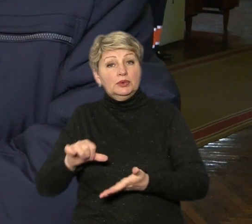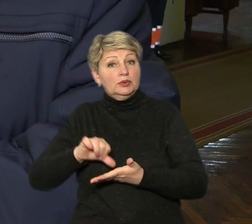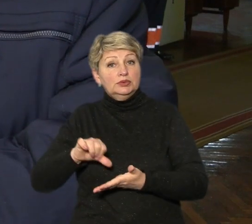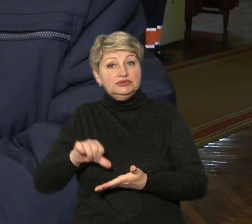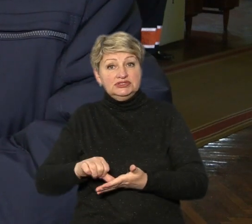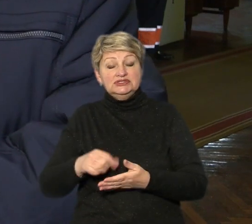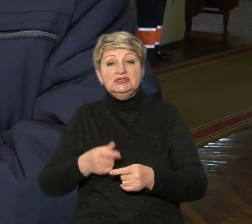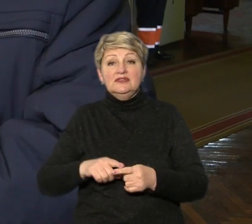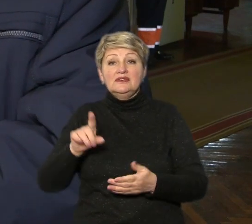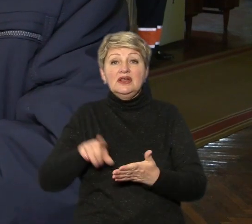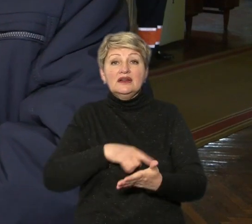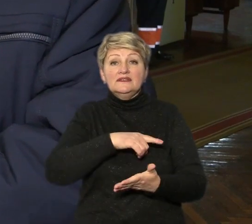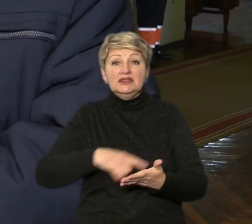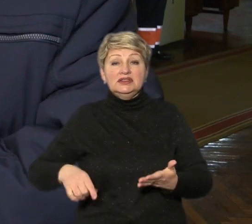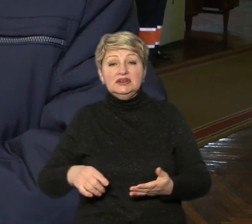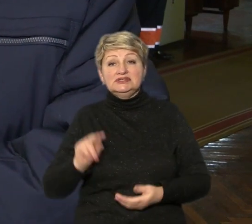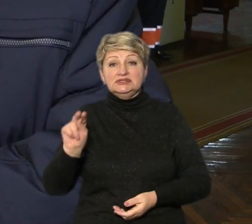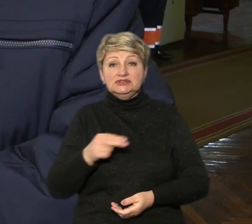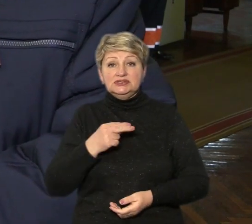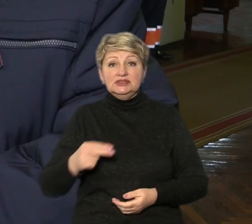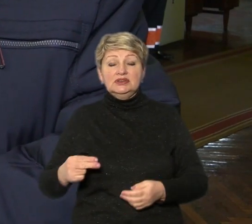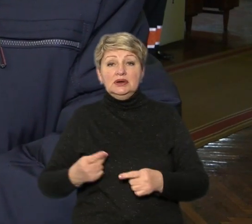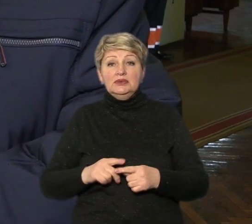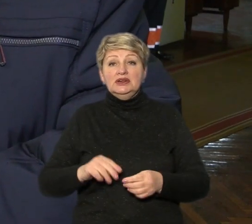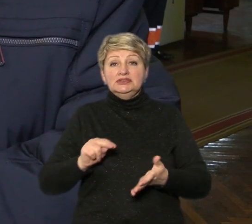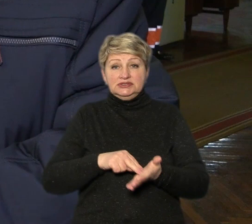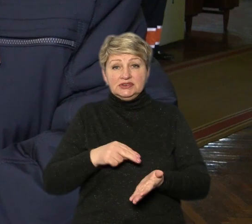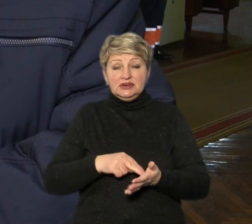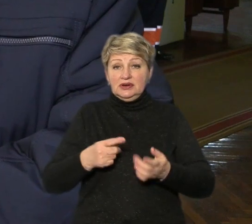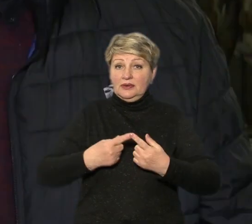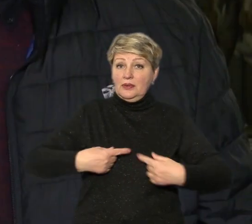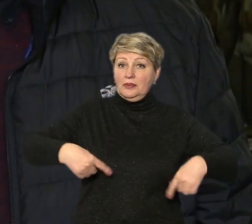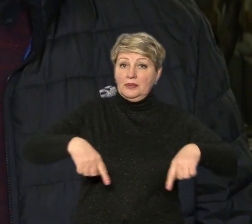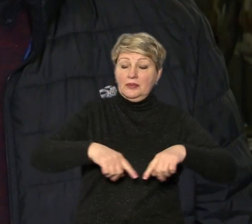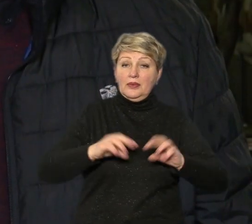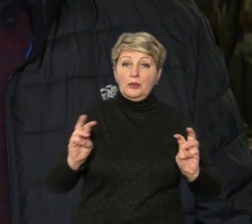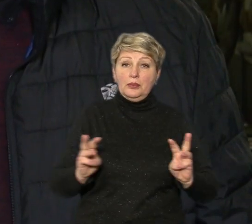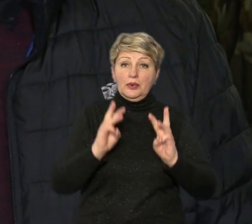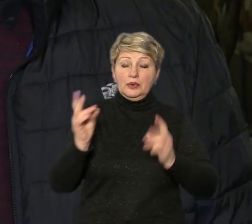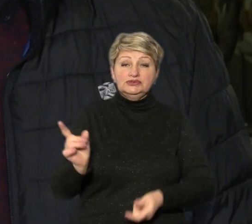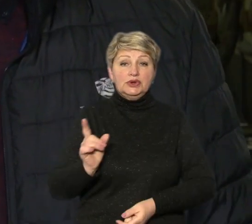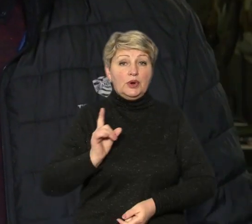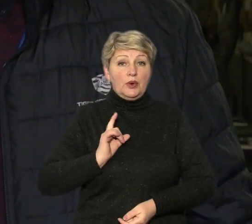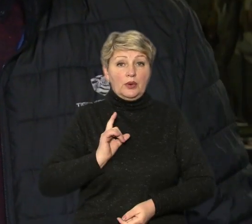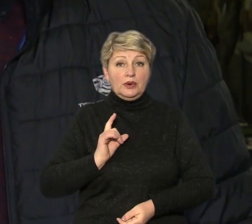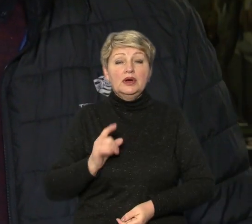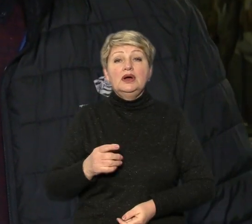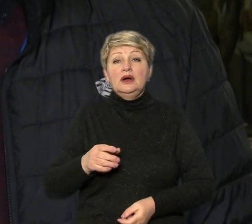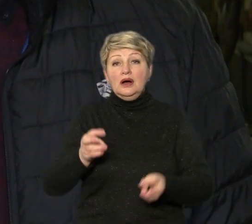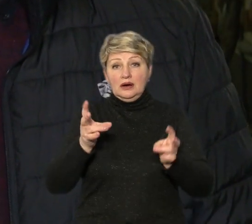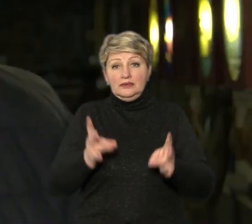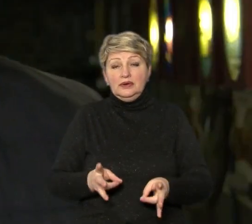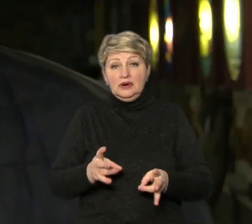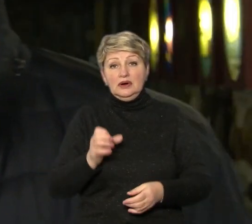ліквідації аварій на Чорнобильській станції від Черкасського гарнізону пожежної охорони. Віктор Ягонов каже, аварія на